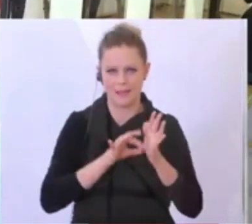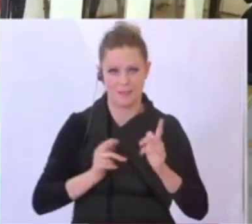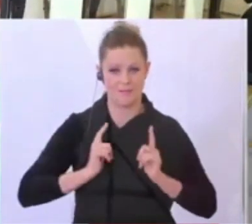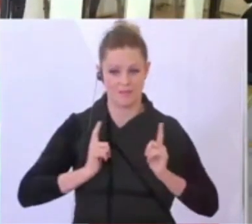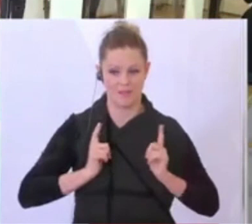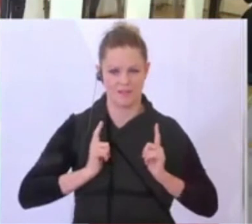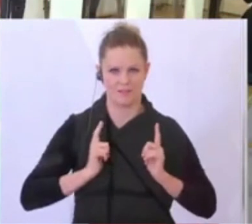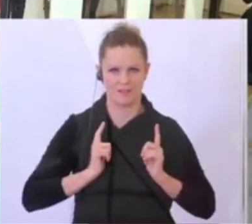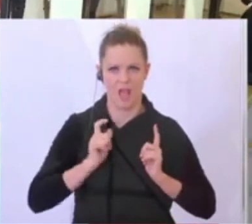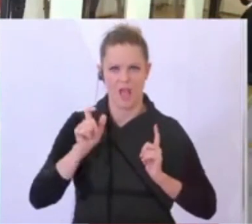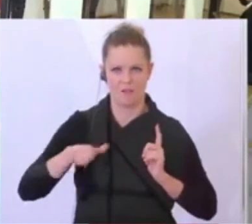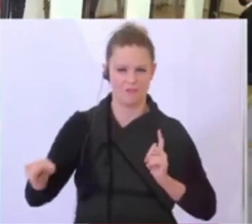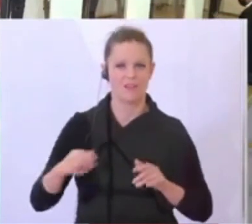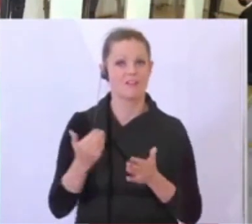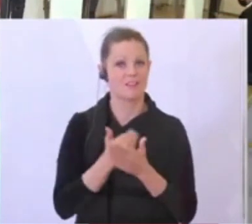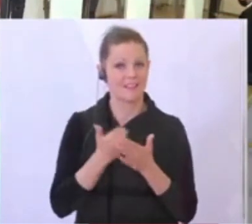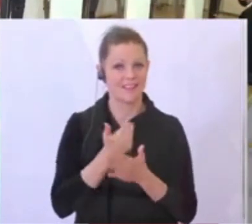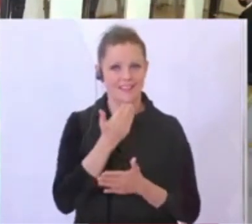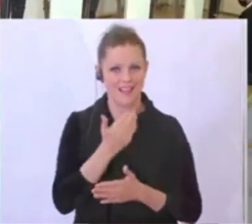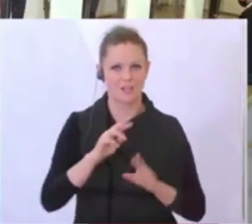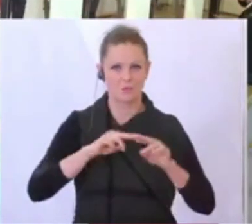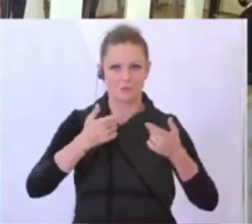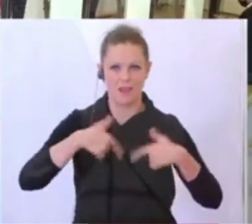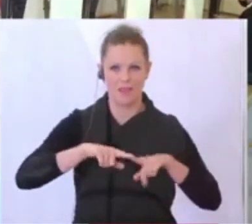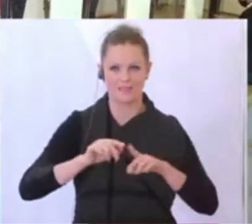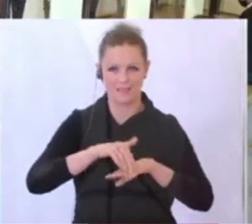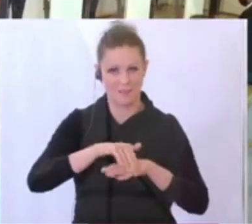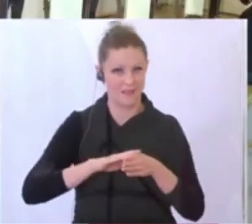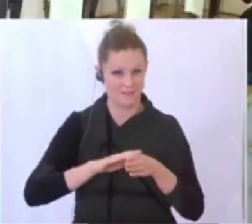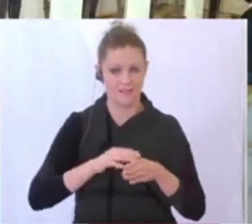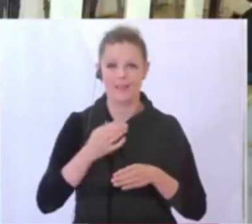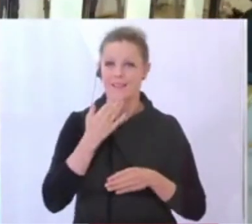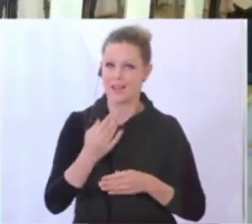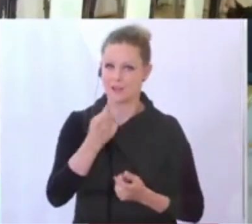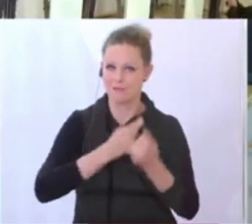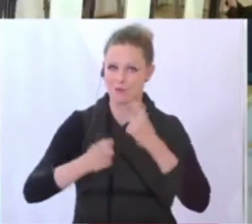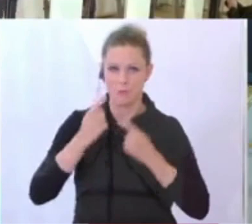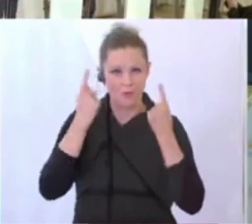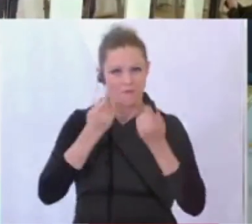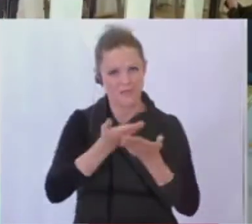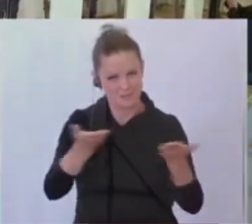danken den Vertretern von Bund, Land und Gemeinde. Und Ihnen danke fürs Kommen und für Ihre Aufmerksamkeit. Vielen Dank.